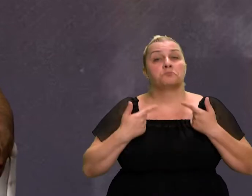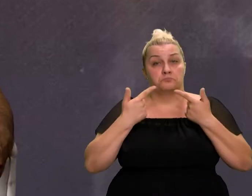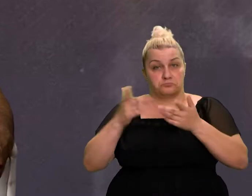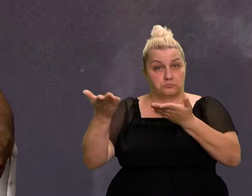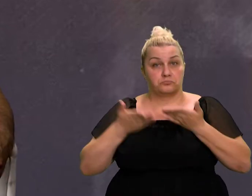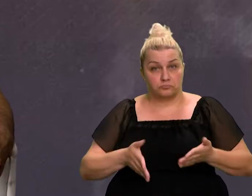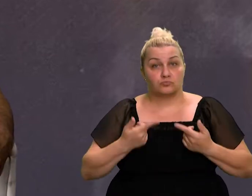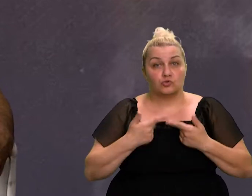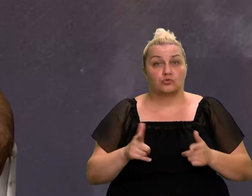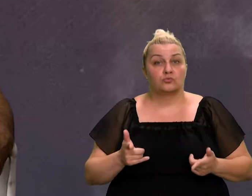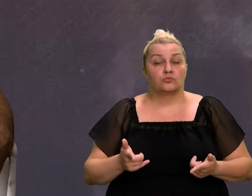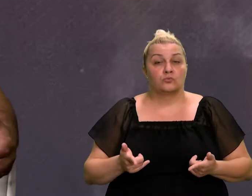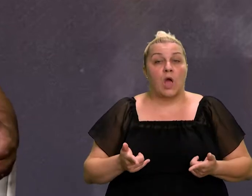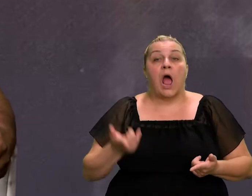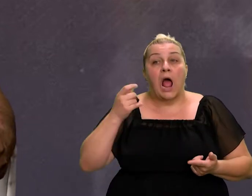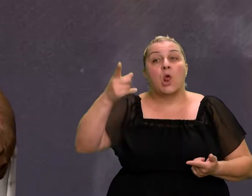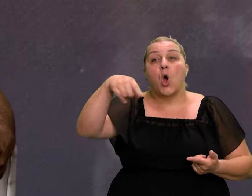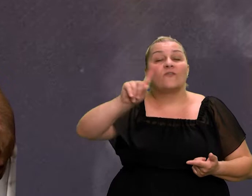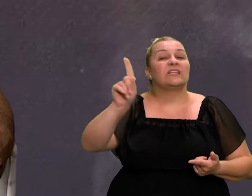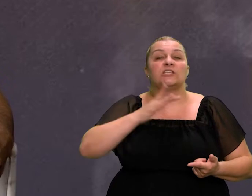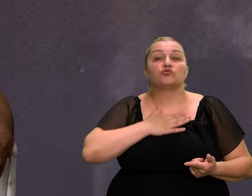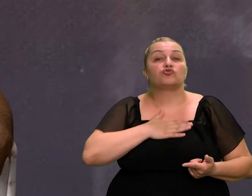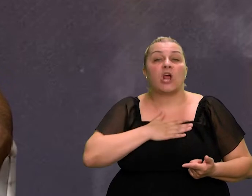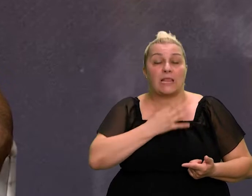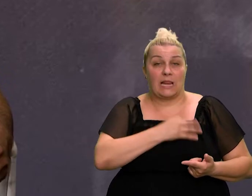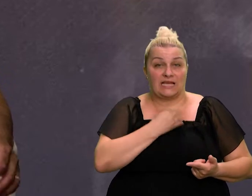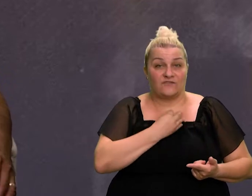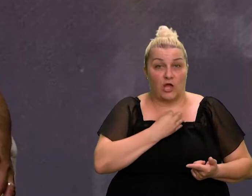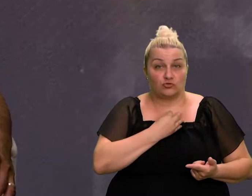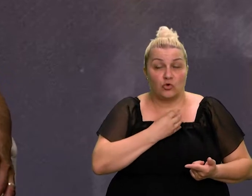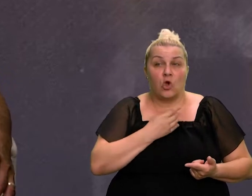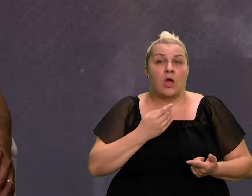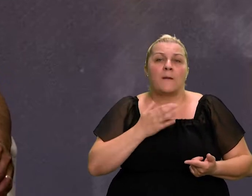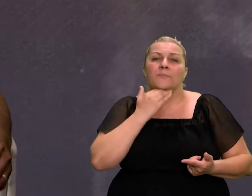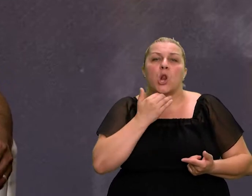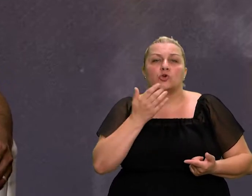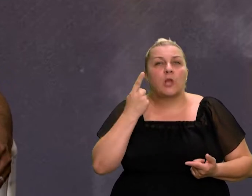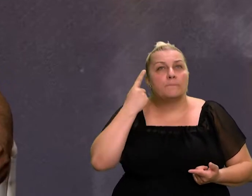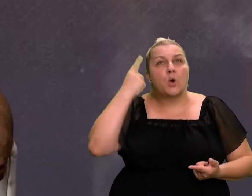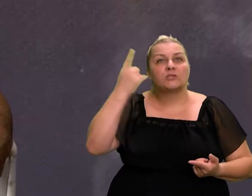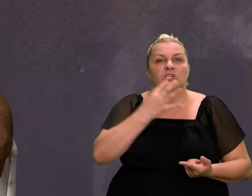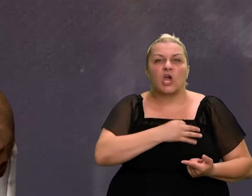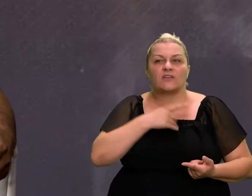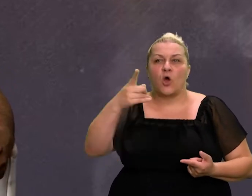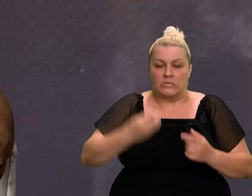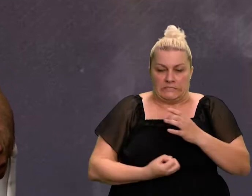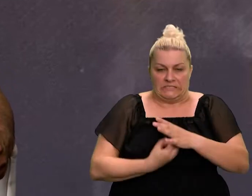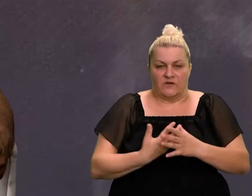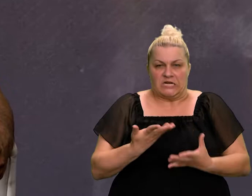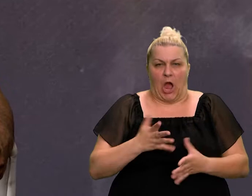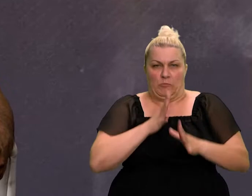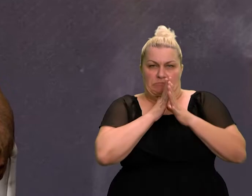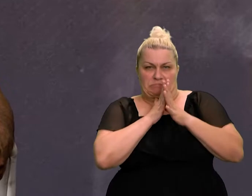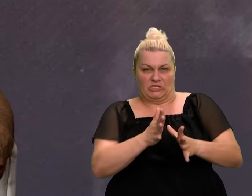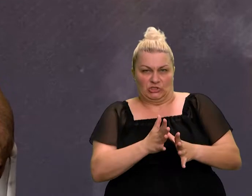Međutim, šta je se dogodilo? Oni nisu želili Hrvatsku. Sve što je podsjećalo Hrvatsku, u njima je stvaralo neku mržnju, neki